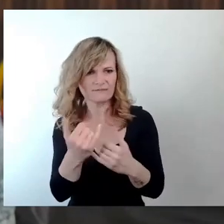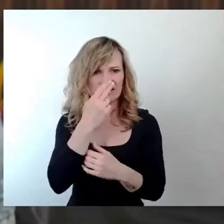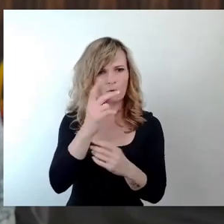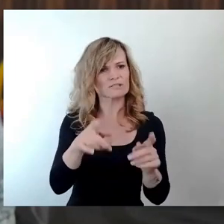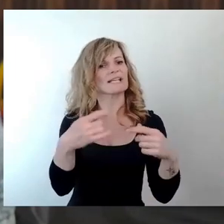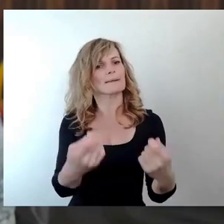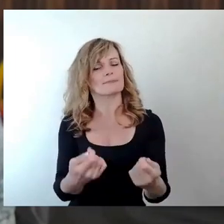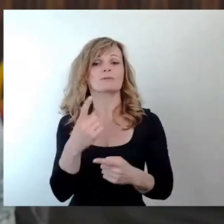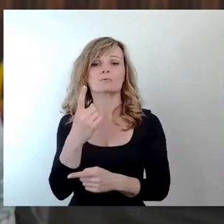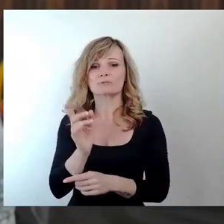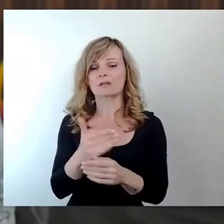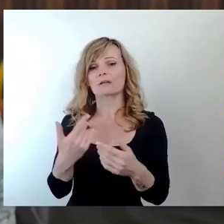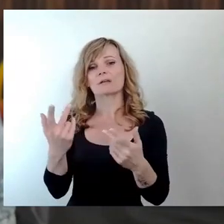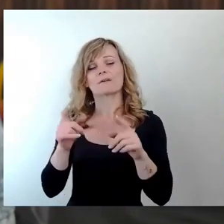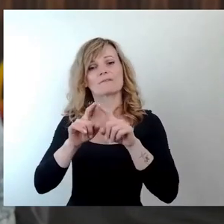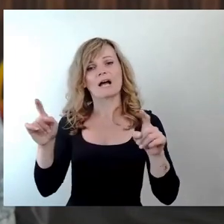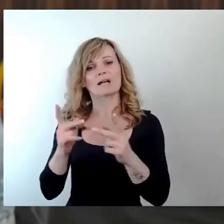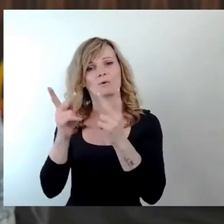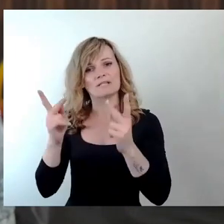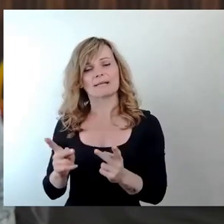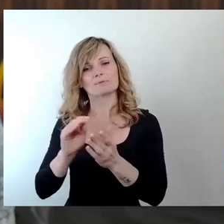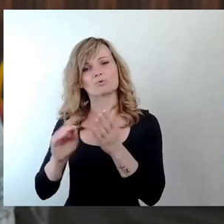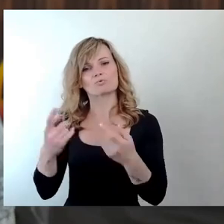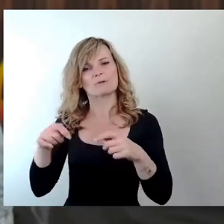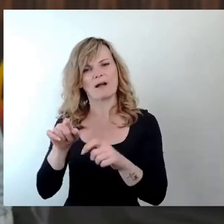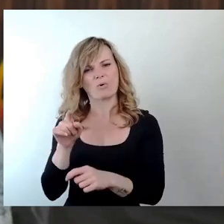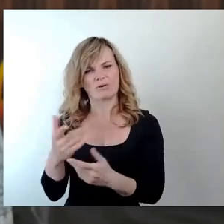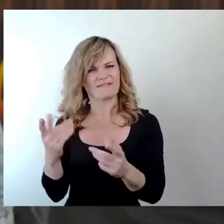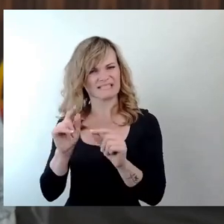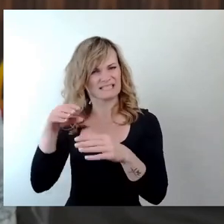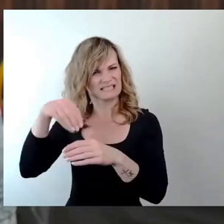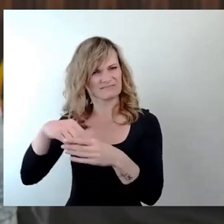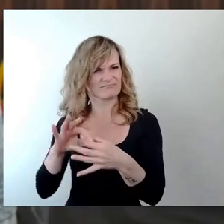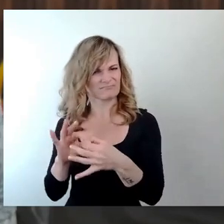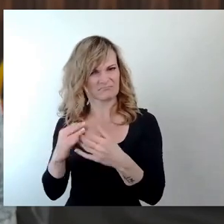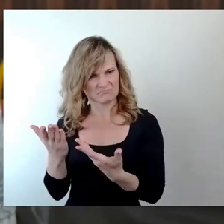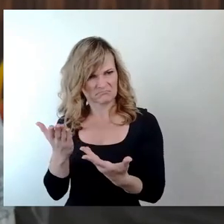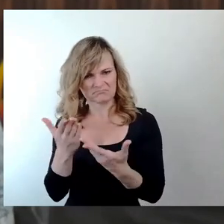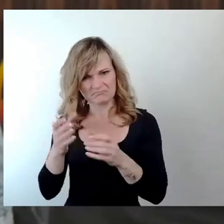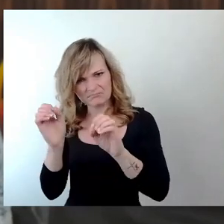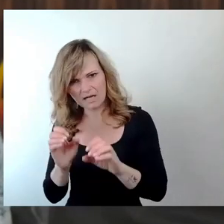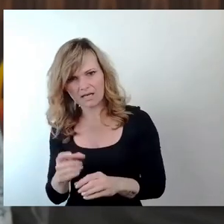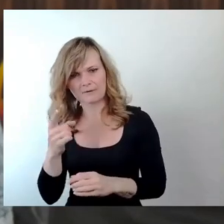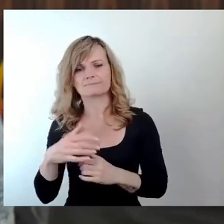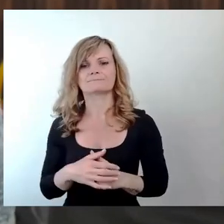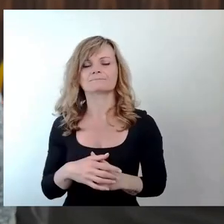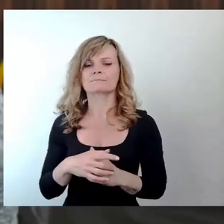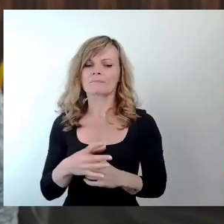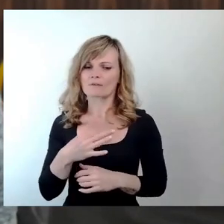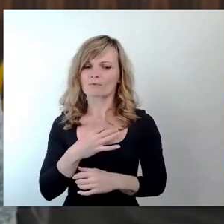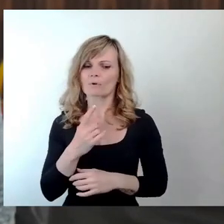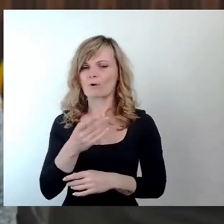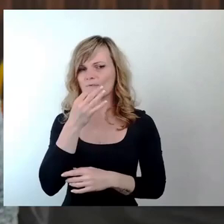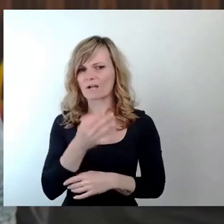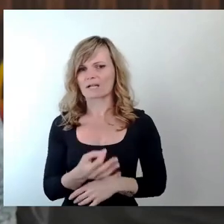dabei das Fachkonzept Schulbau, was mehrfach angekündigt wurde. Und dabei stellt sich uns auch die Frage, sind in diesem Zug